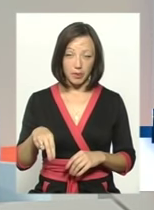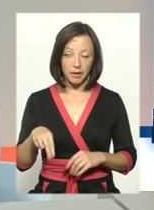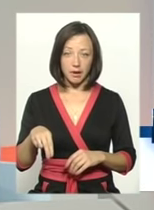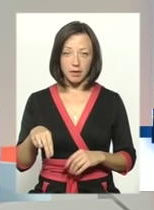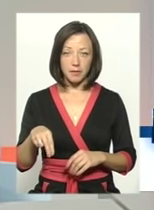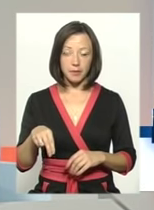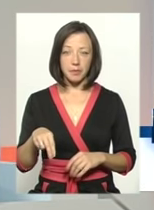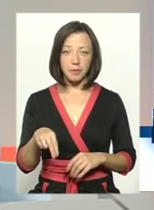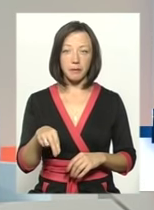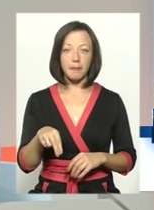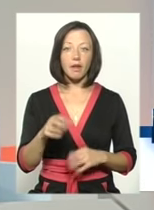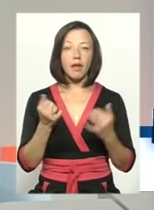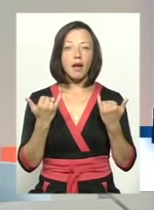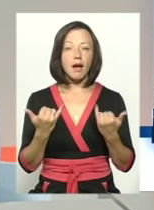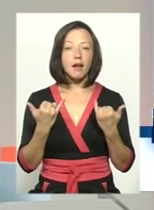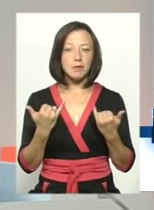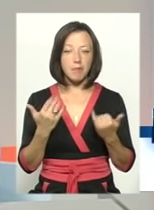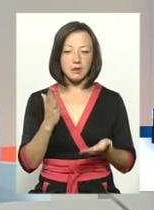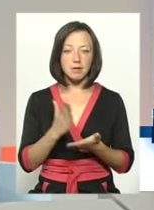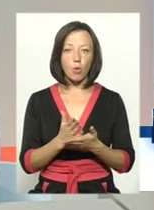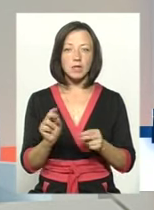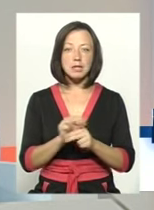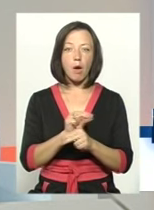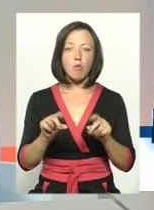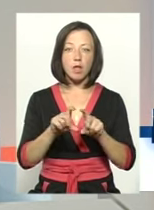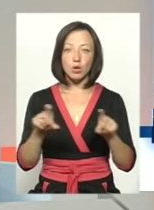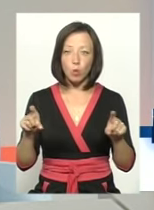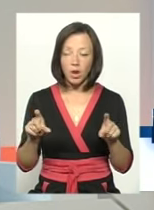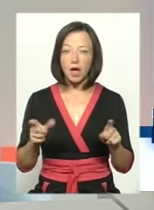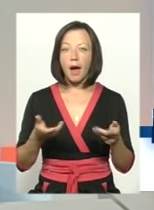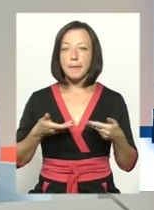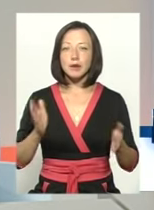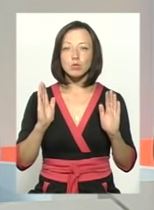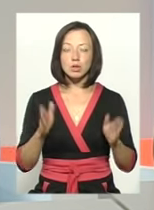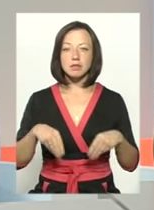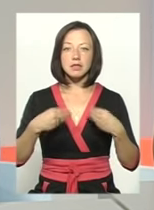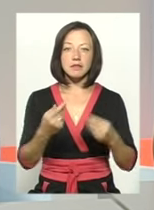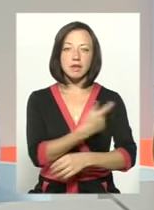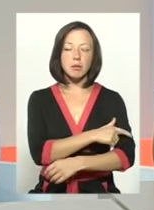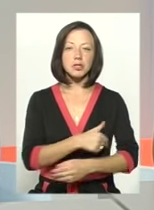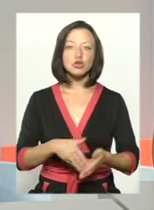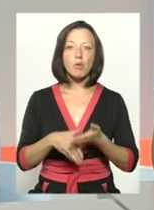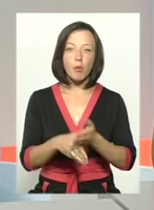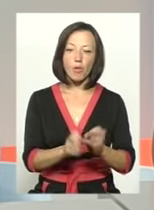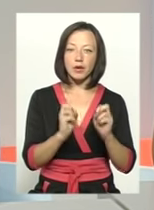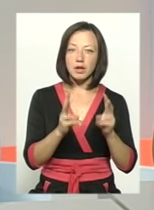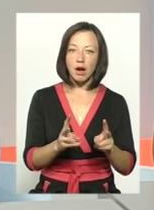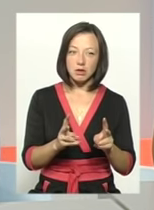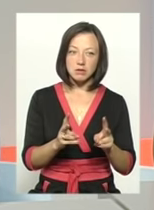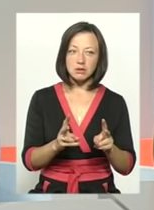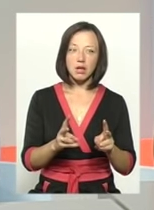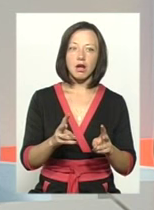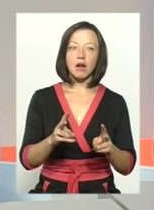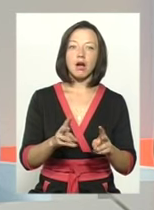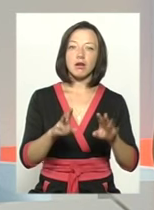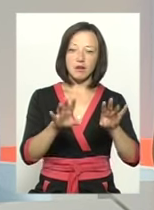пункт, а тепер знаходиться амбулаторія, ми будемо надавати медичну допомогу як амбулаторну,